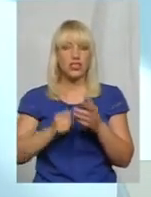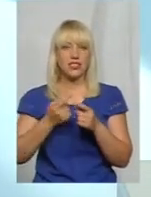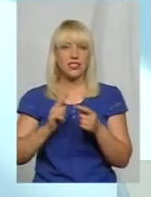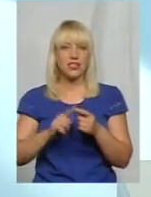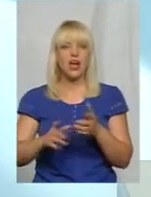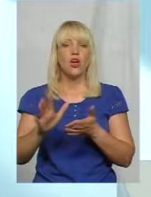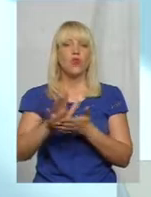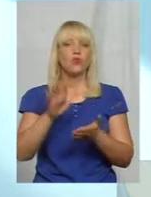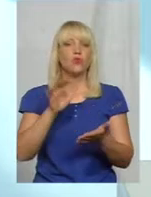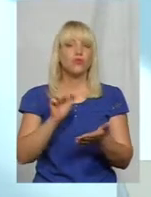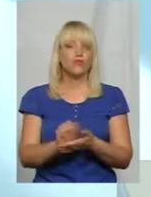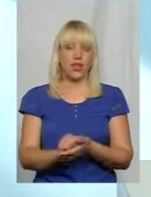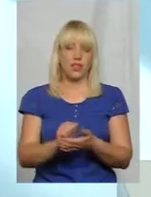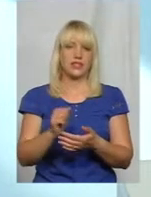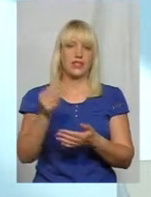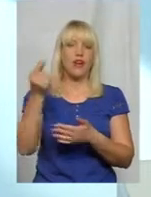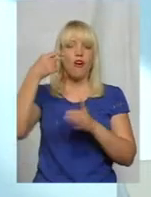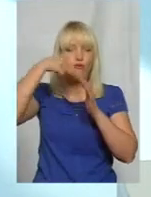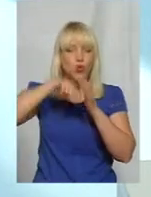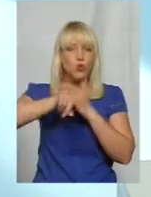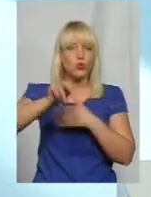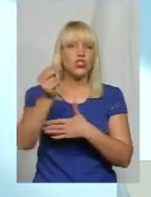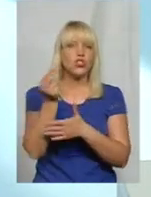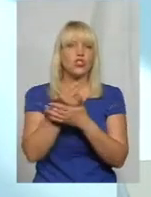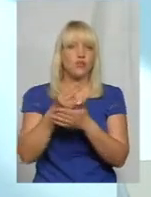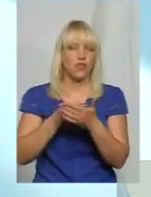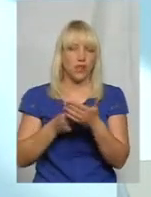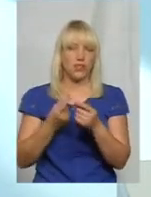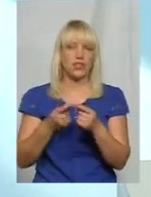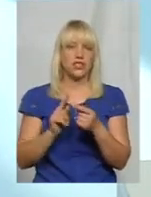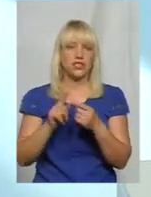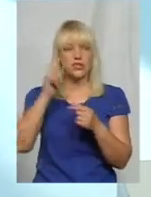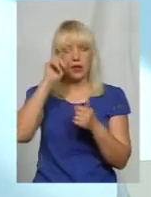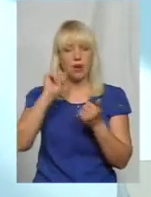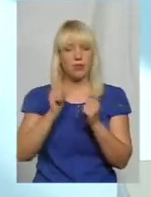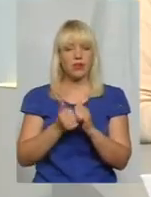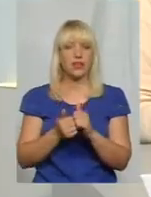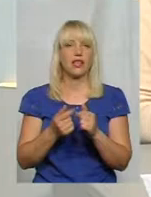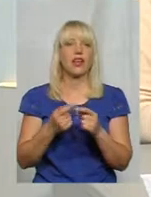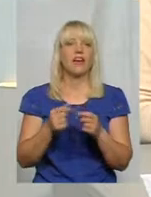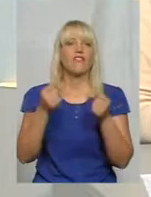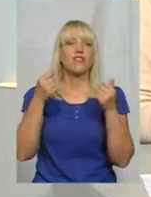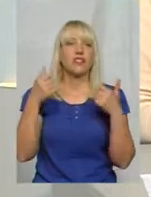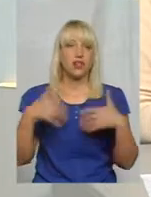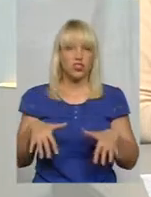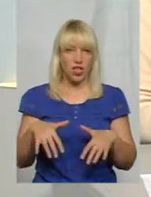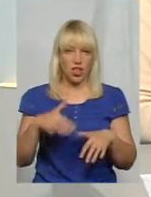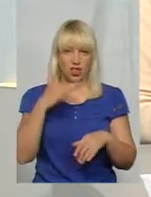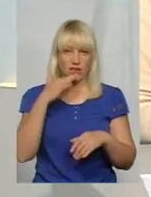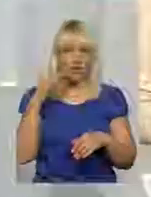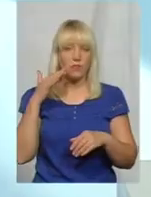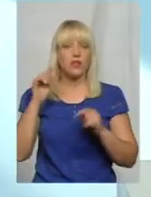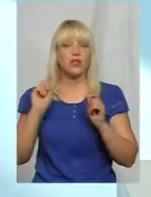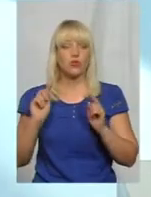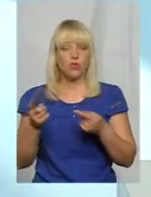зовнішні якісь елементи декору, що ці пам'ятки втрачали просто автентичність. Тому те, що ми маємо,